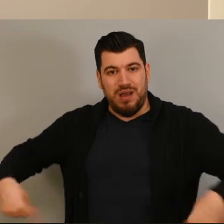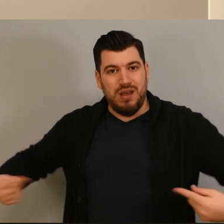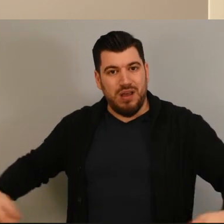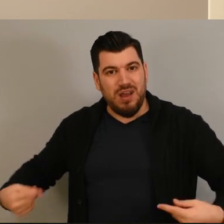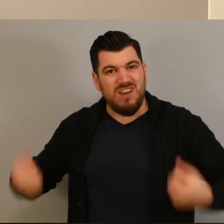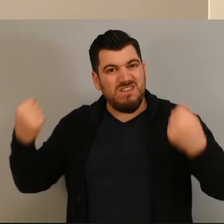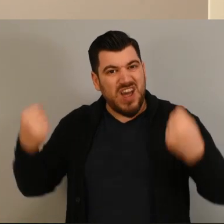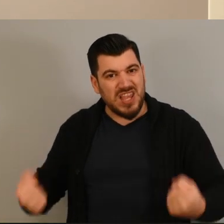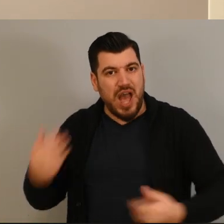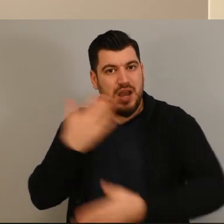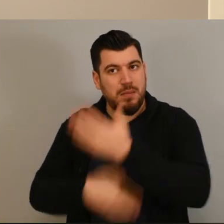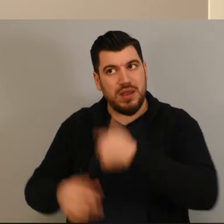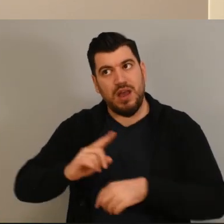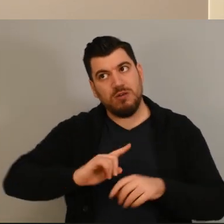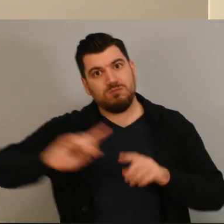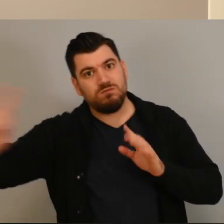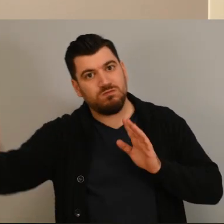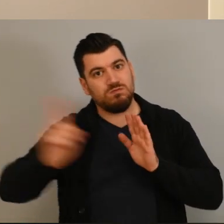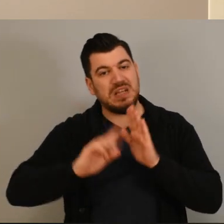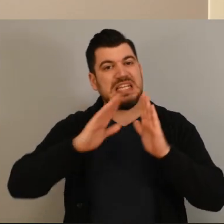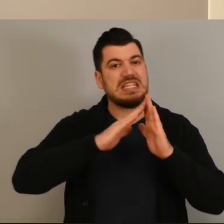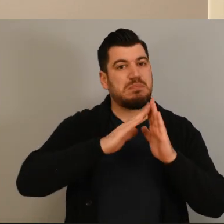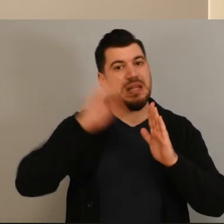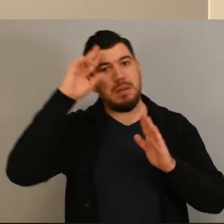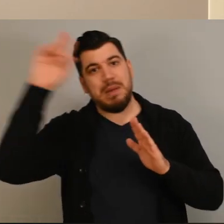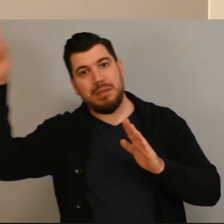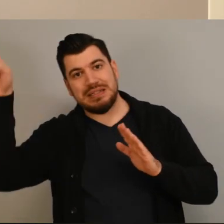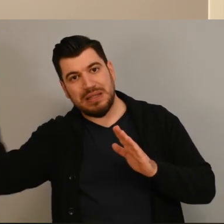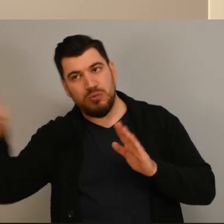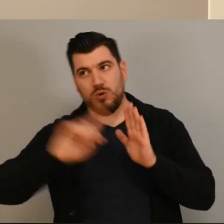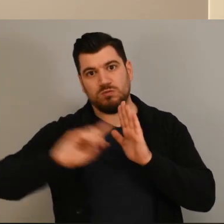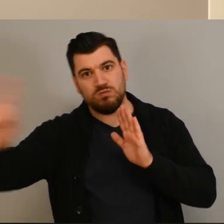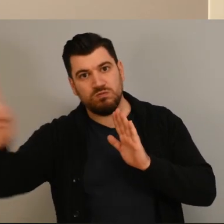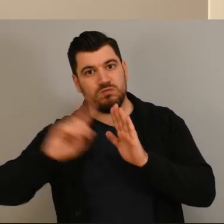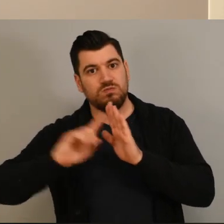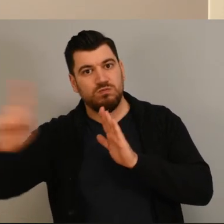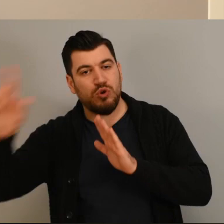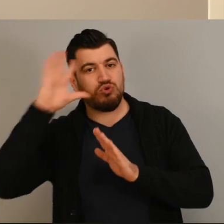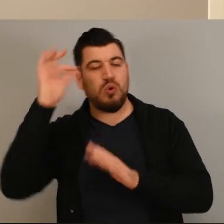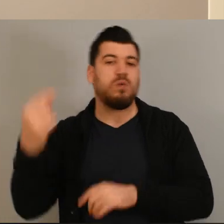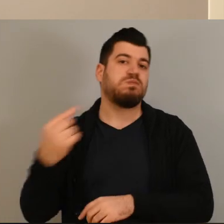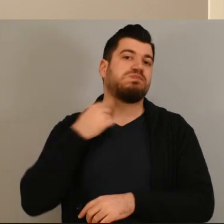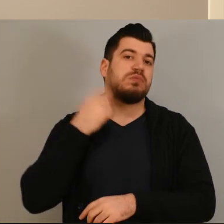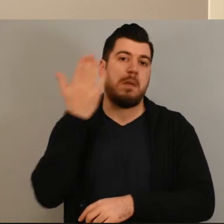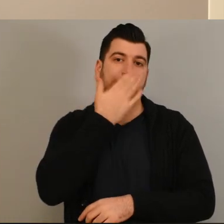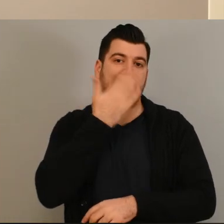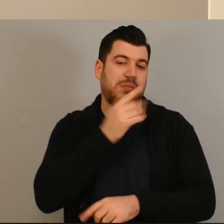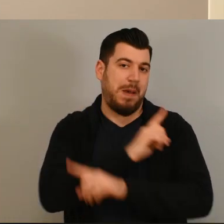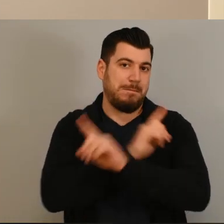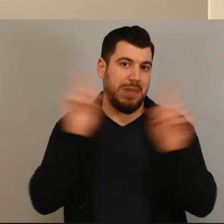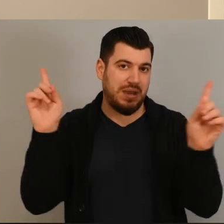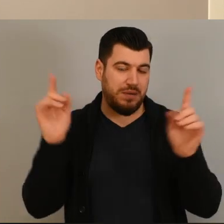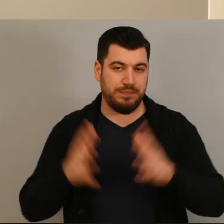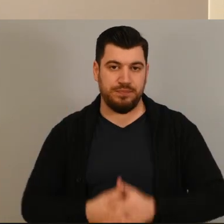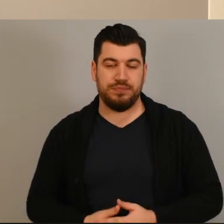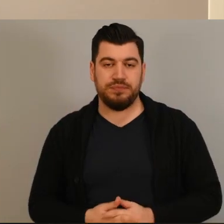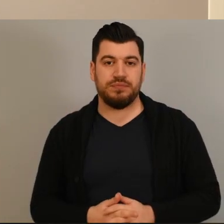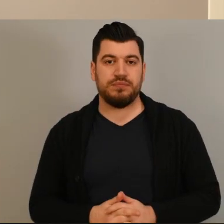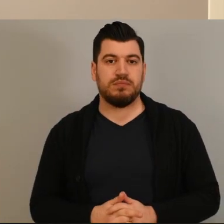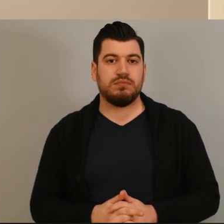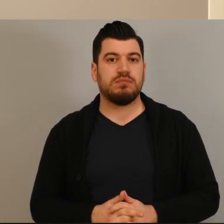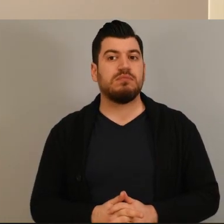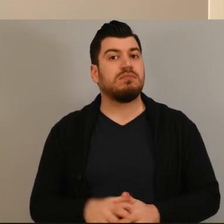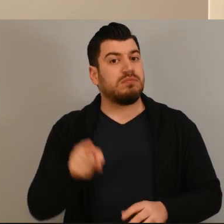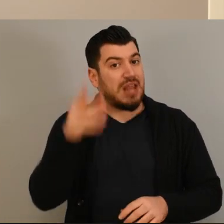προς την οικία τους φοιτητές με βαριά αναπηρία μέχρι το Πανεπιστήμιο για να μην χάνουν τις παραδόσεις